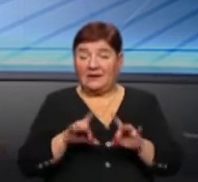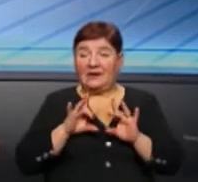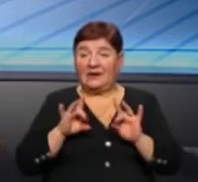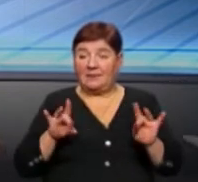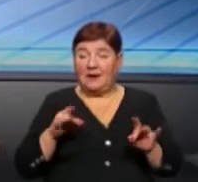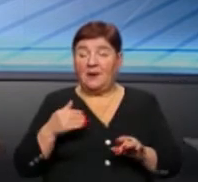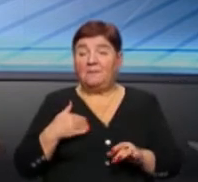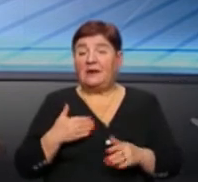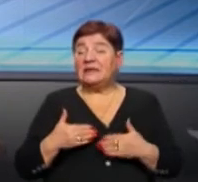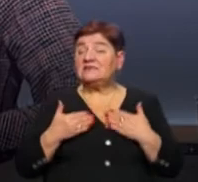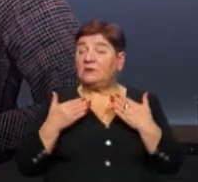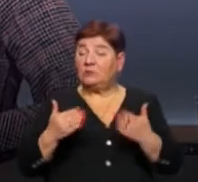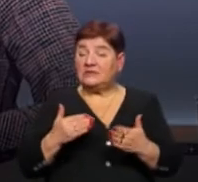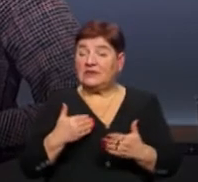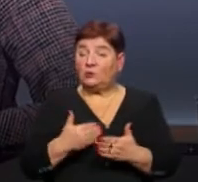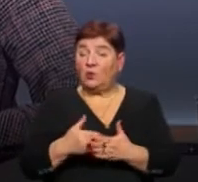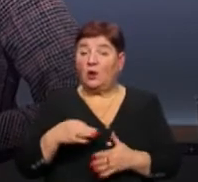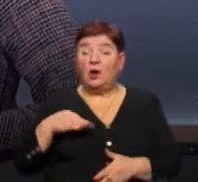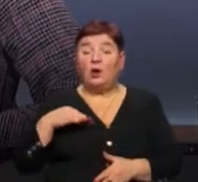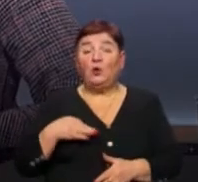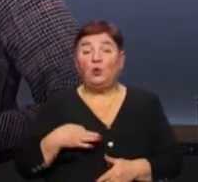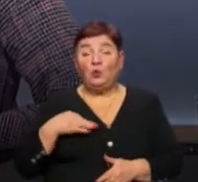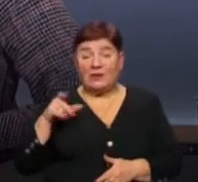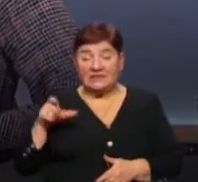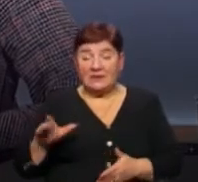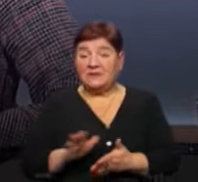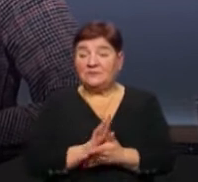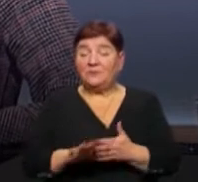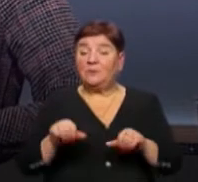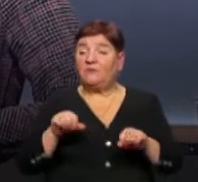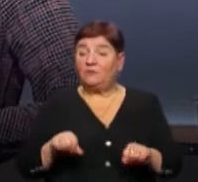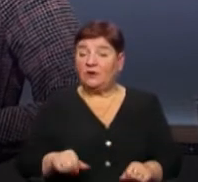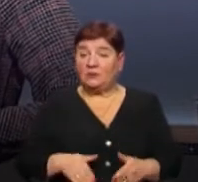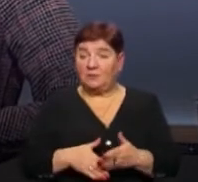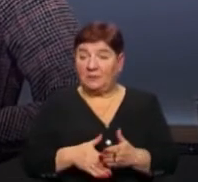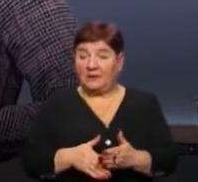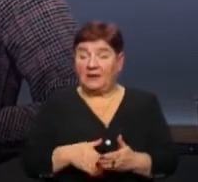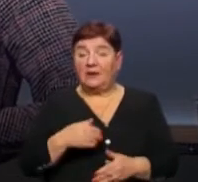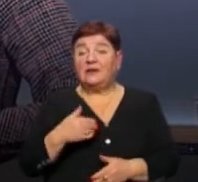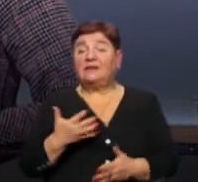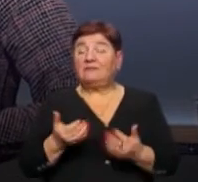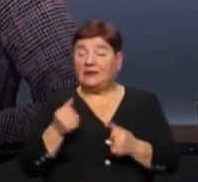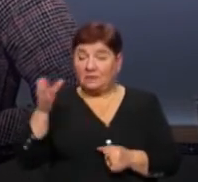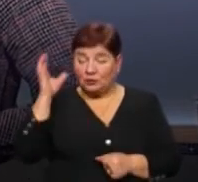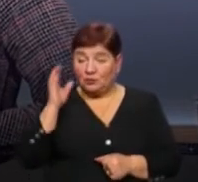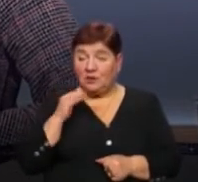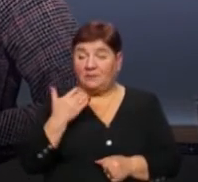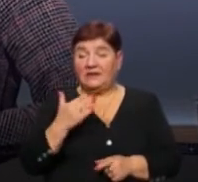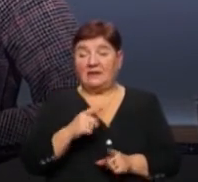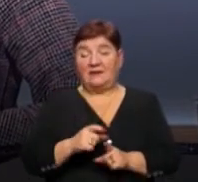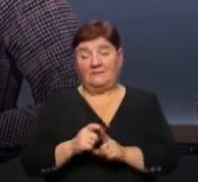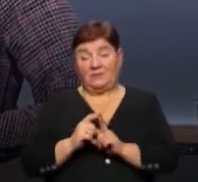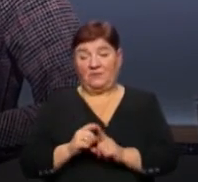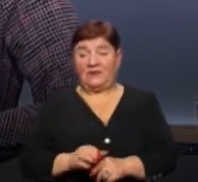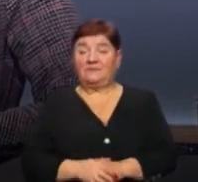питанням звернулися і до юристки з Центру безоплатної правової допомоги Олени Іпатенко. Давайте послухаємо її відповідь.